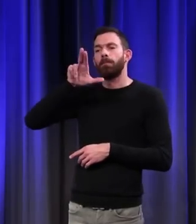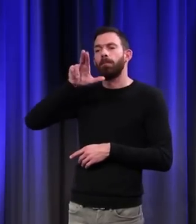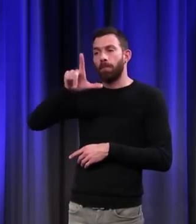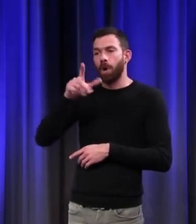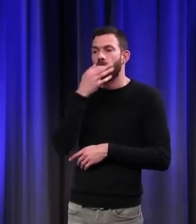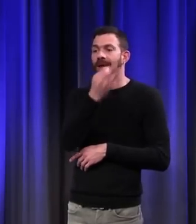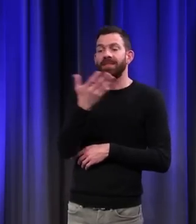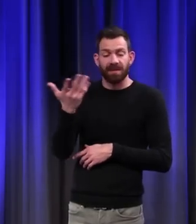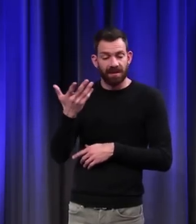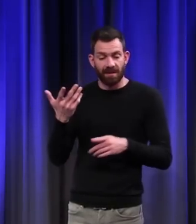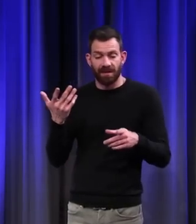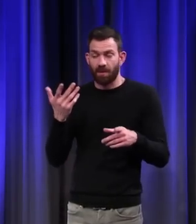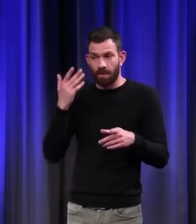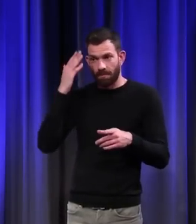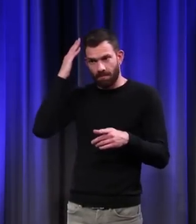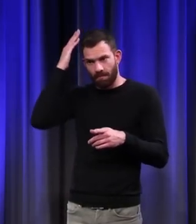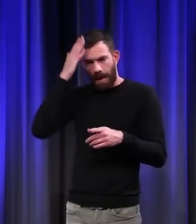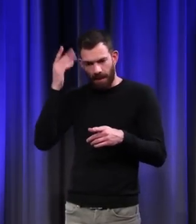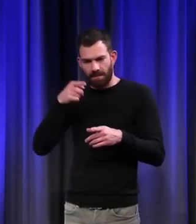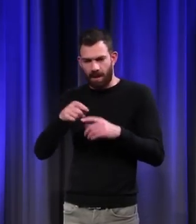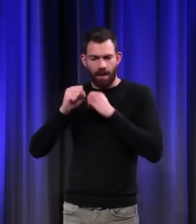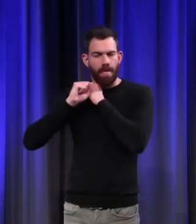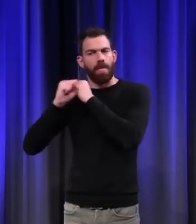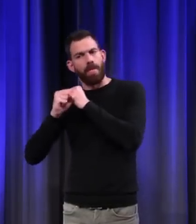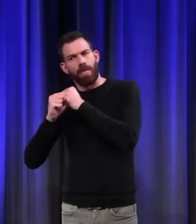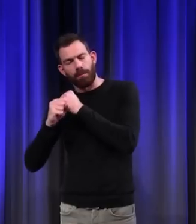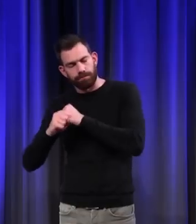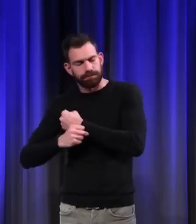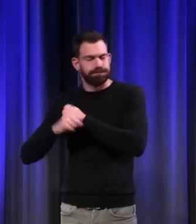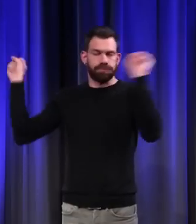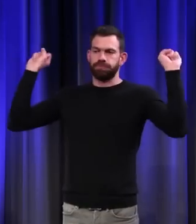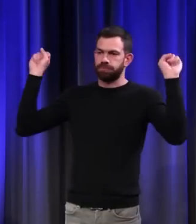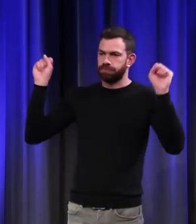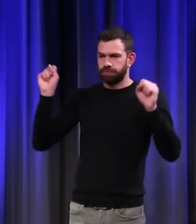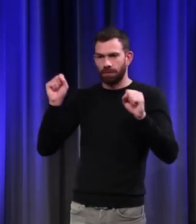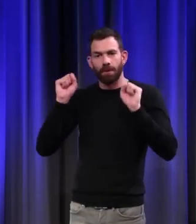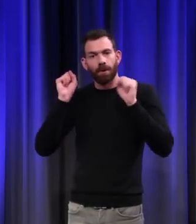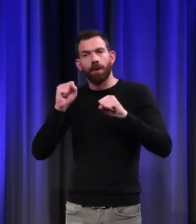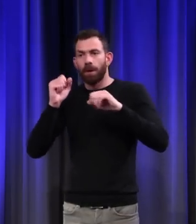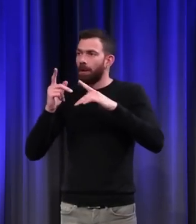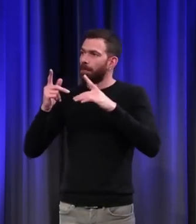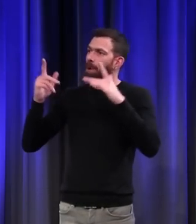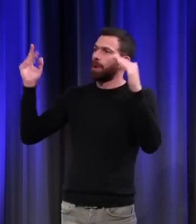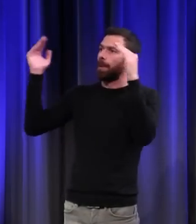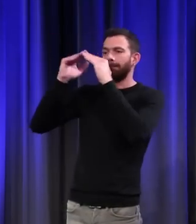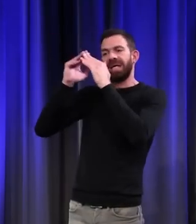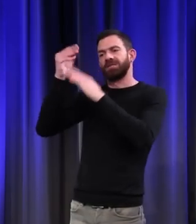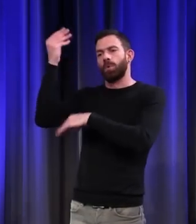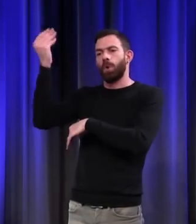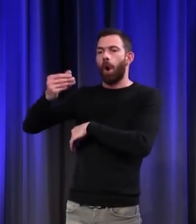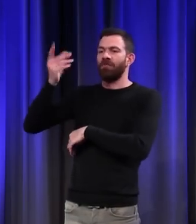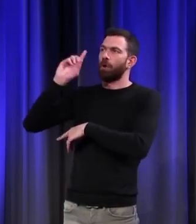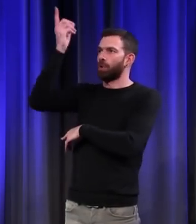C'est-à-dire l'animal sera libéré de la servitude et entrera librement dans la maison des enfants de Dieu au moment